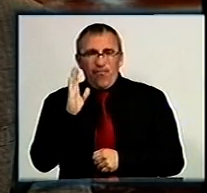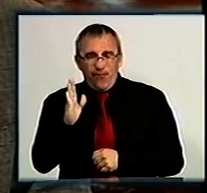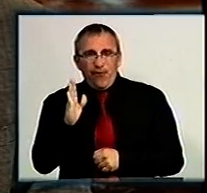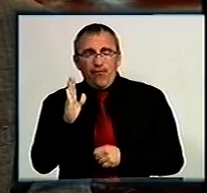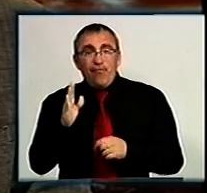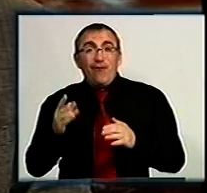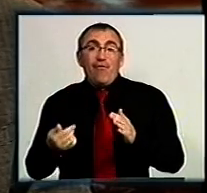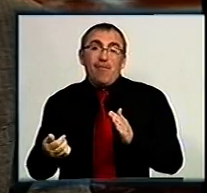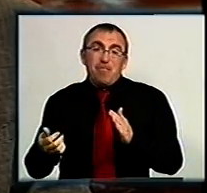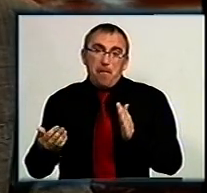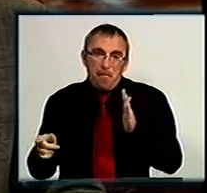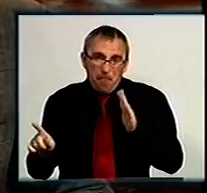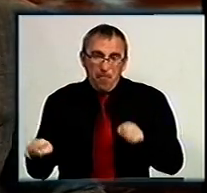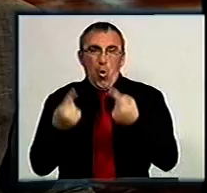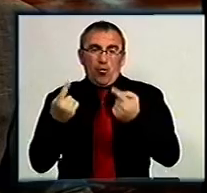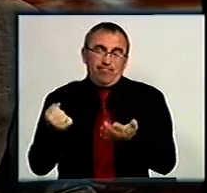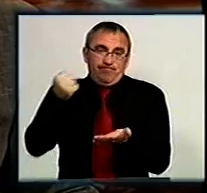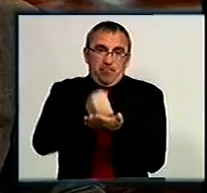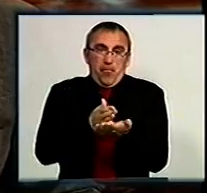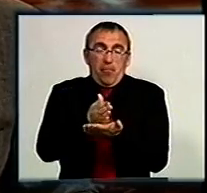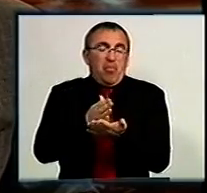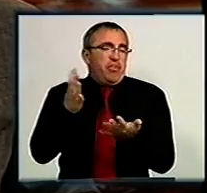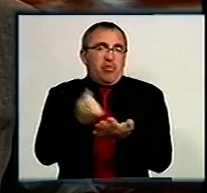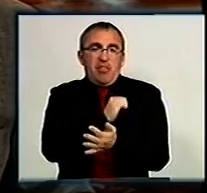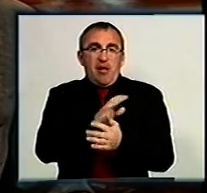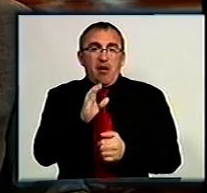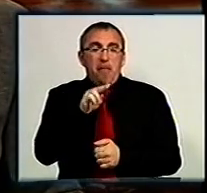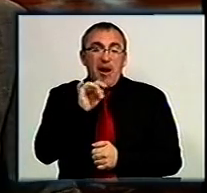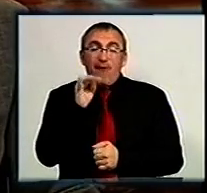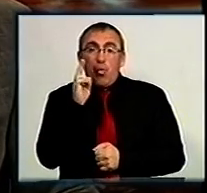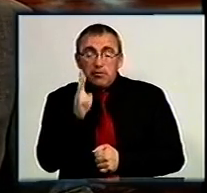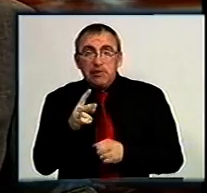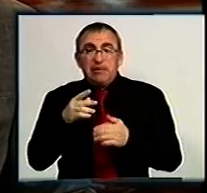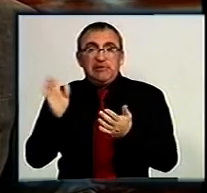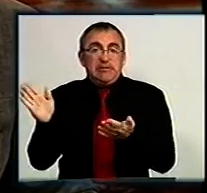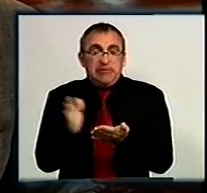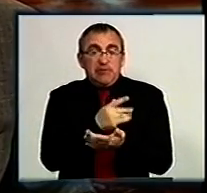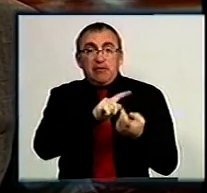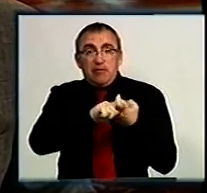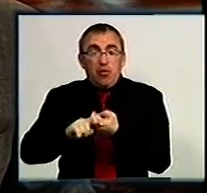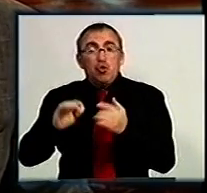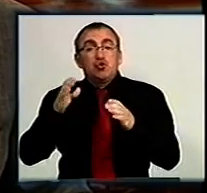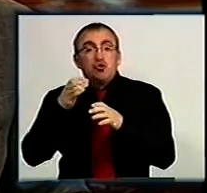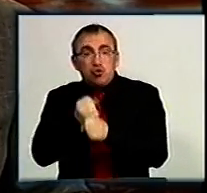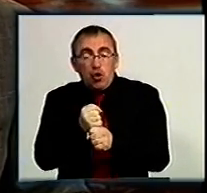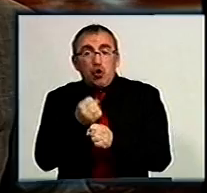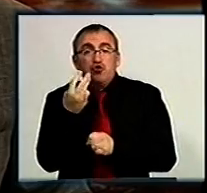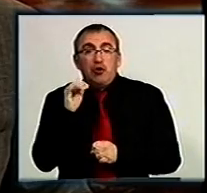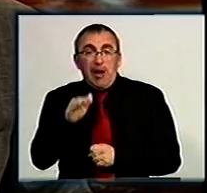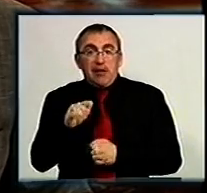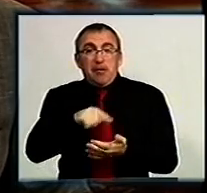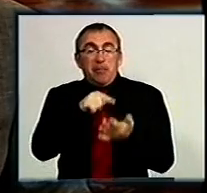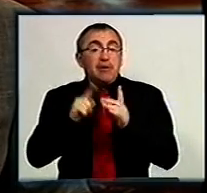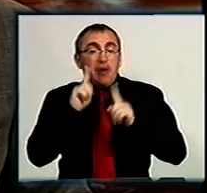поновитися на своїх посадах. Втім, невдало. Нагадаємо, Анатолія Перевозника звільнили у зв'язку з скороченням штату міськради